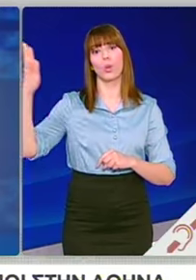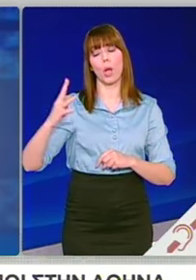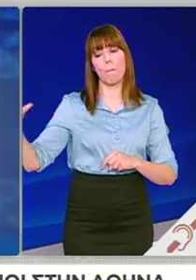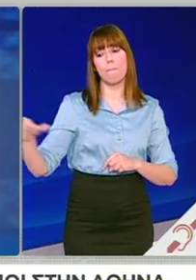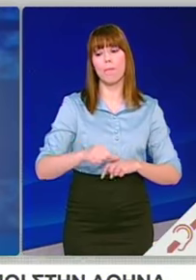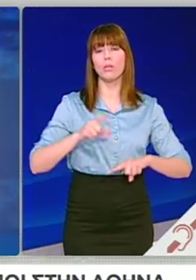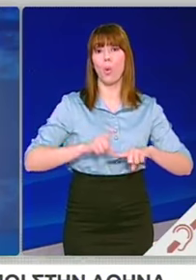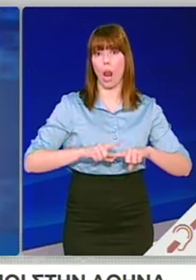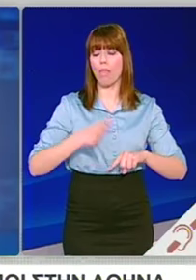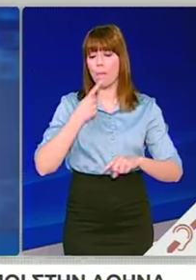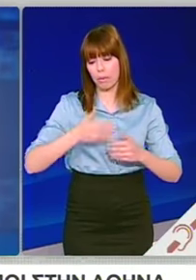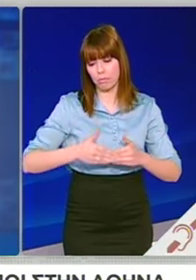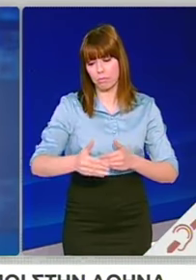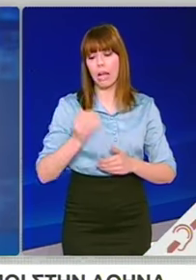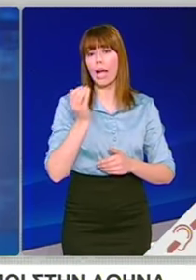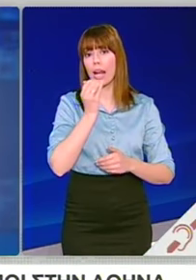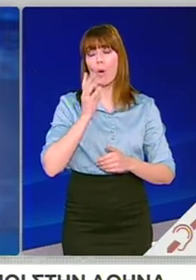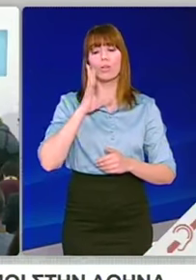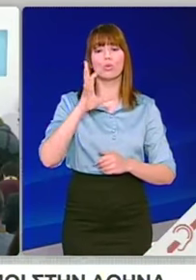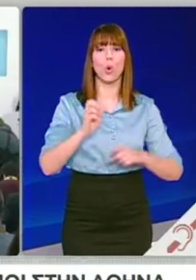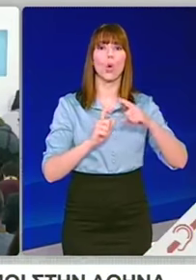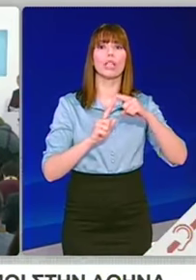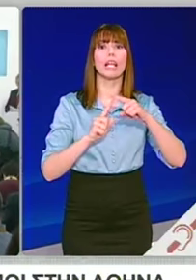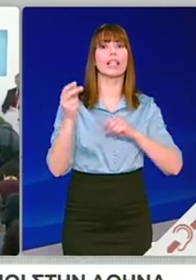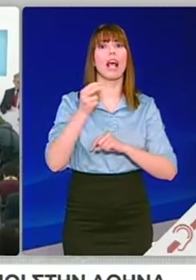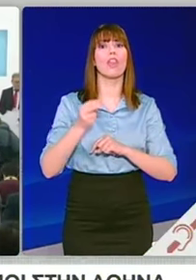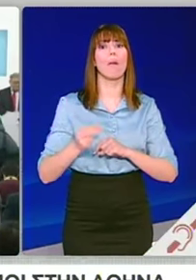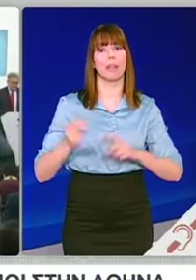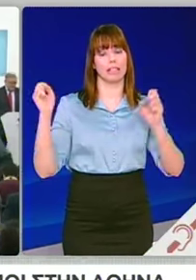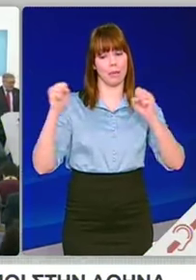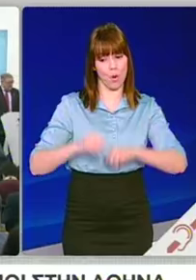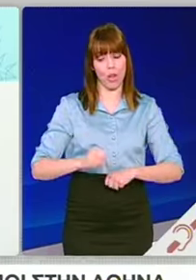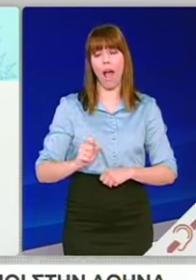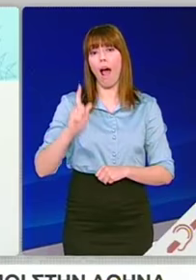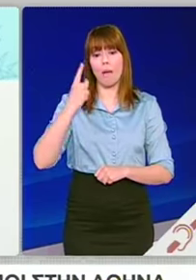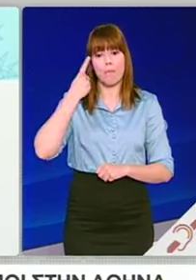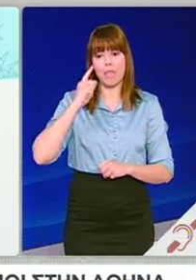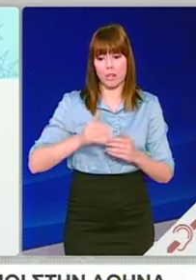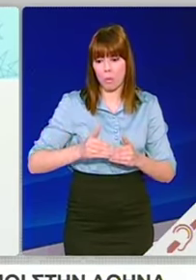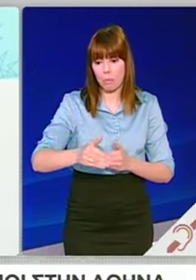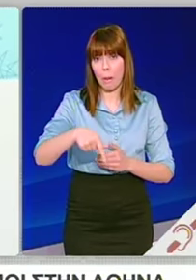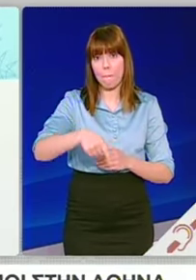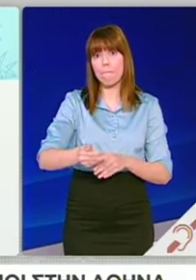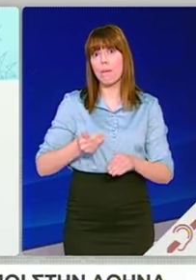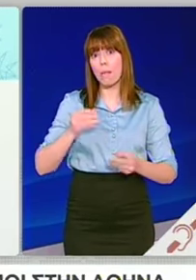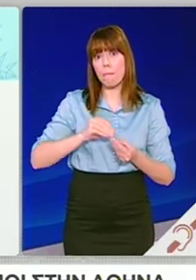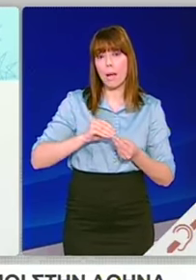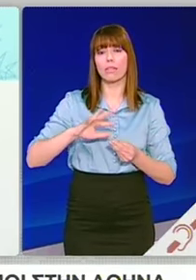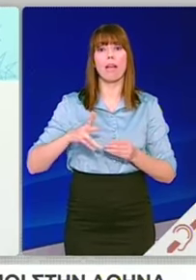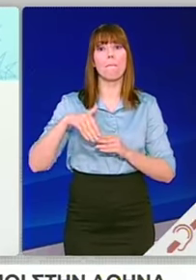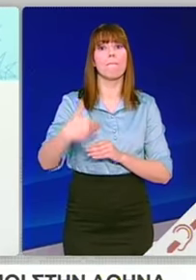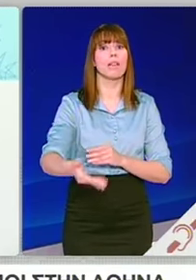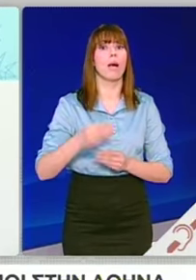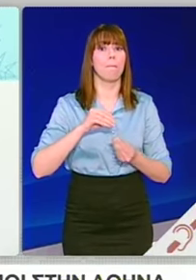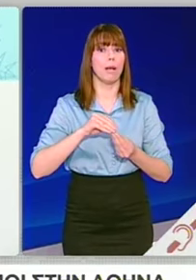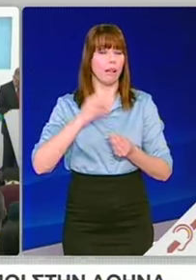ταχύτερο δυνατό για την κατάρτιση της τεχνικής συμφωνίας χωρίς να προσδιορίσει αν αυτό θα γίνει άμεσα ή μετά το Πάσχα ανακοίνωσε